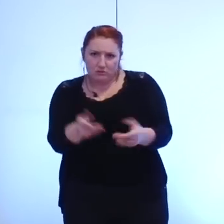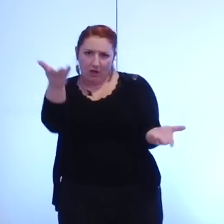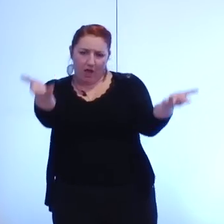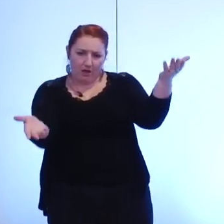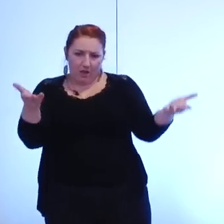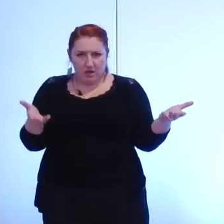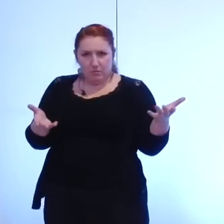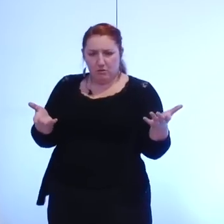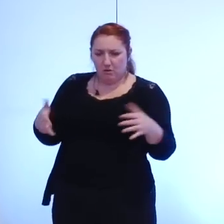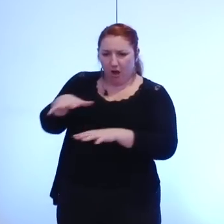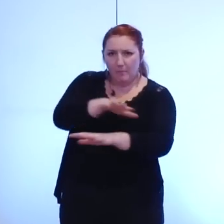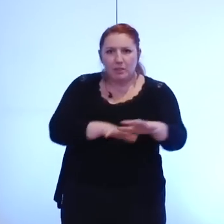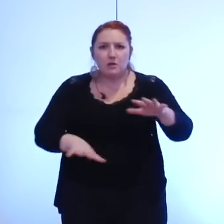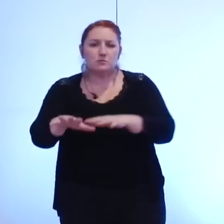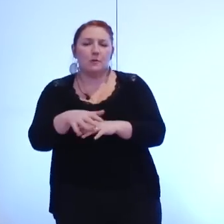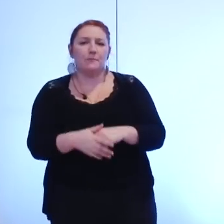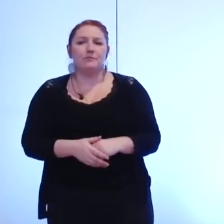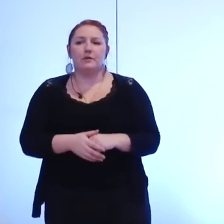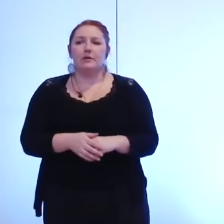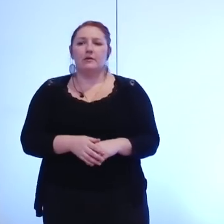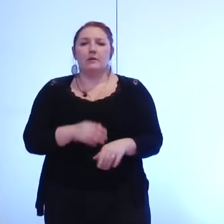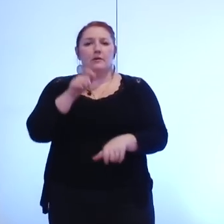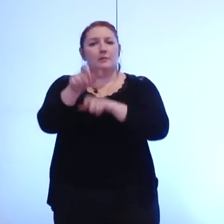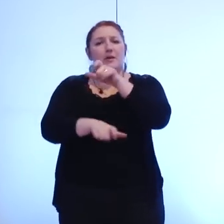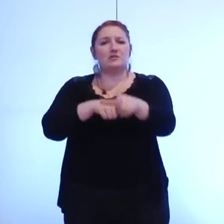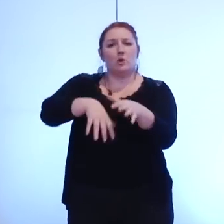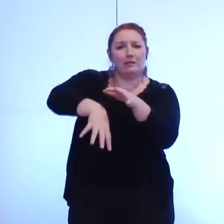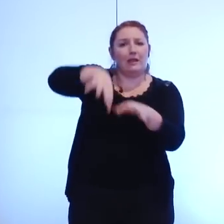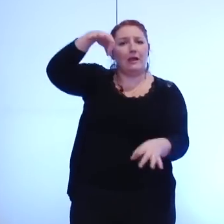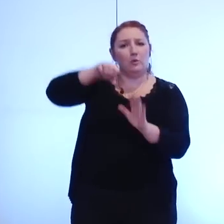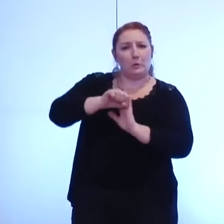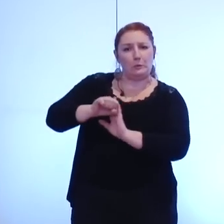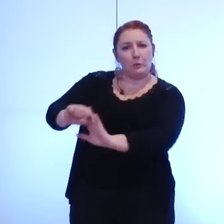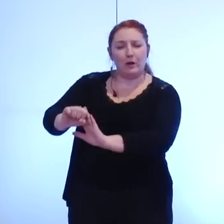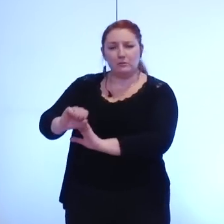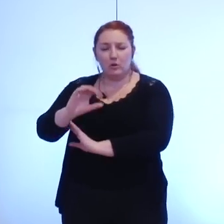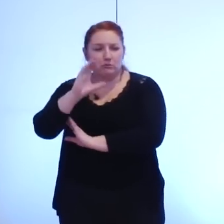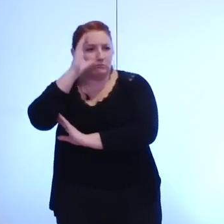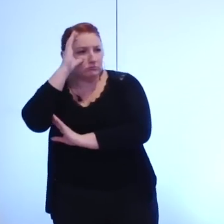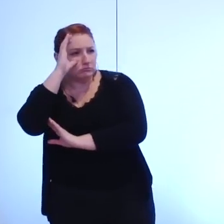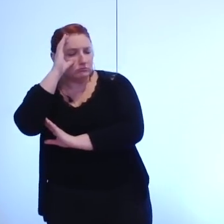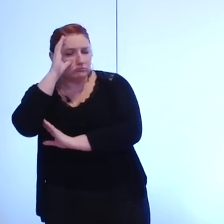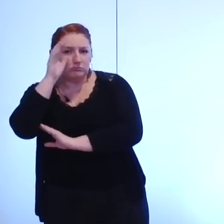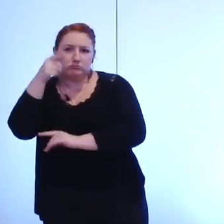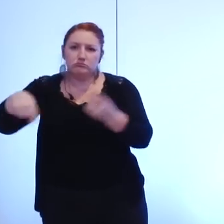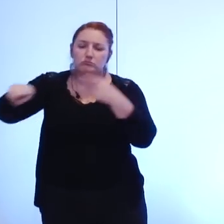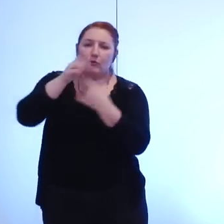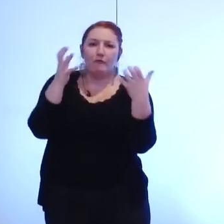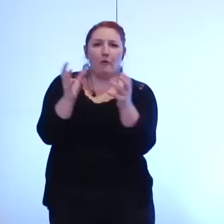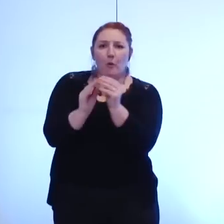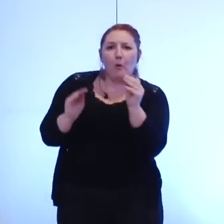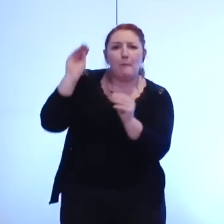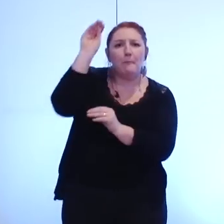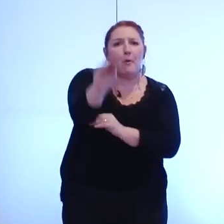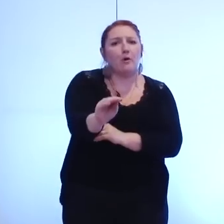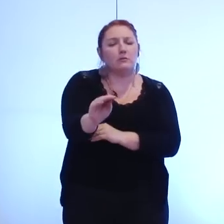mais alors que j'entends désormais certains élus de droite vouloir son report nous avons fait pour notre part